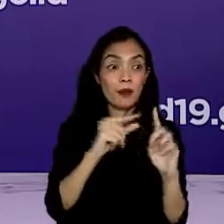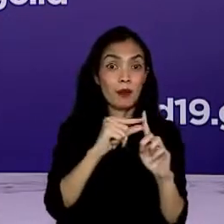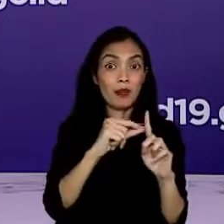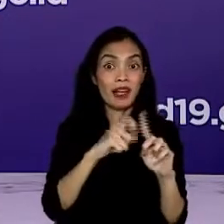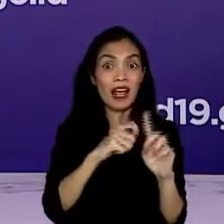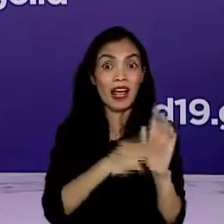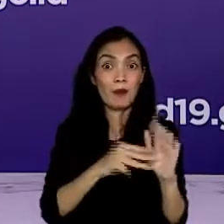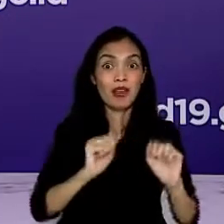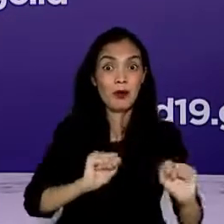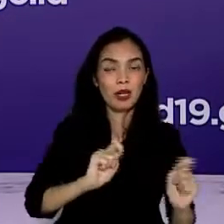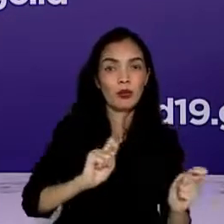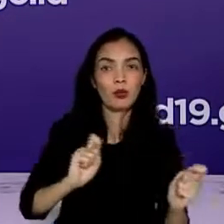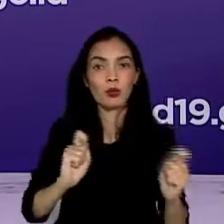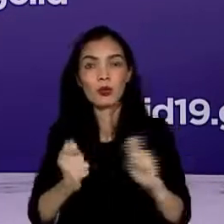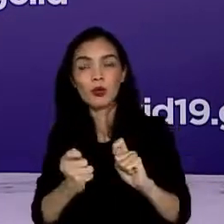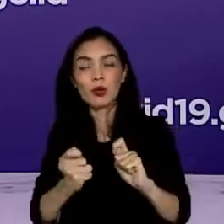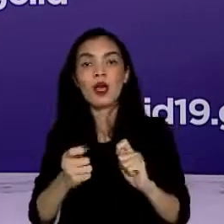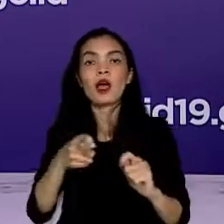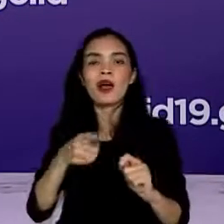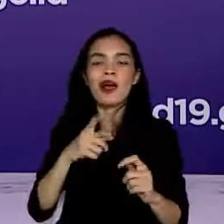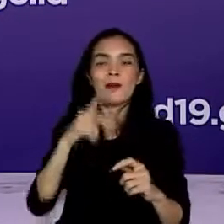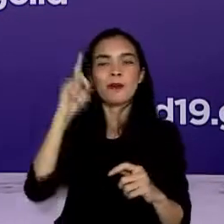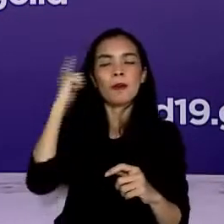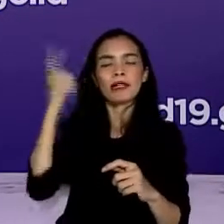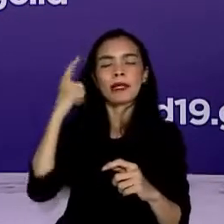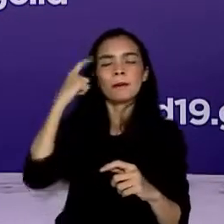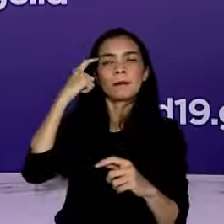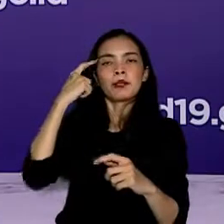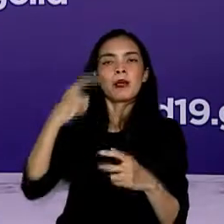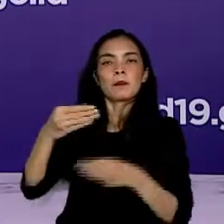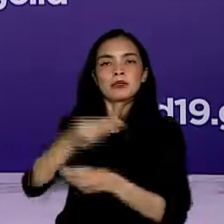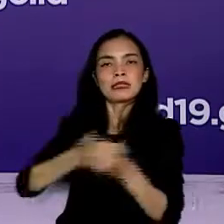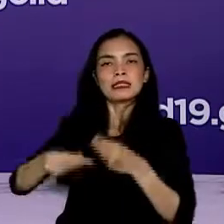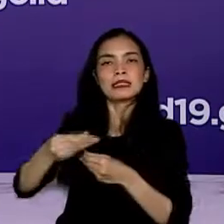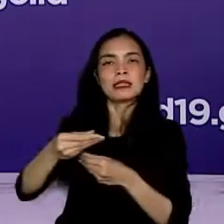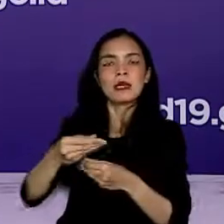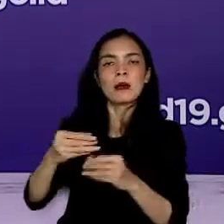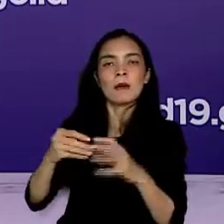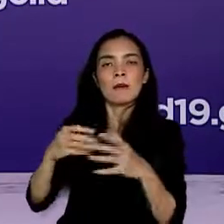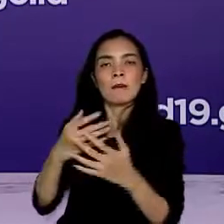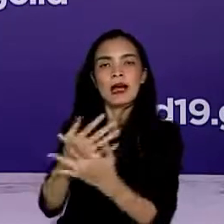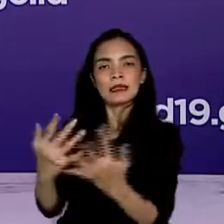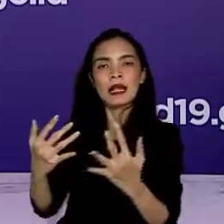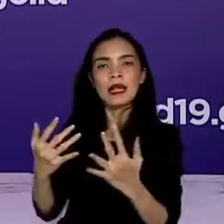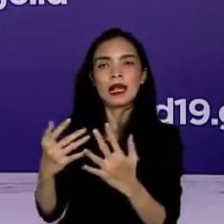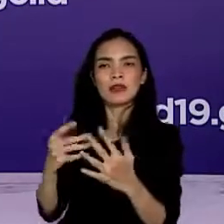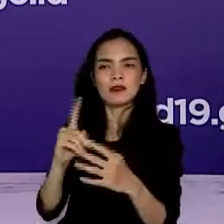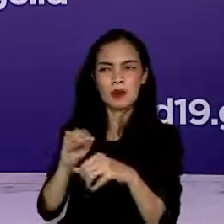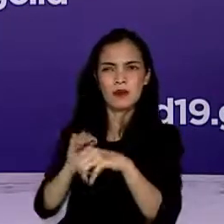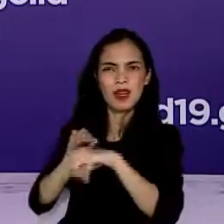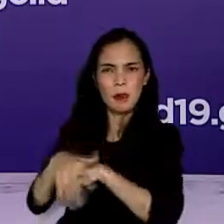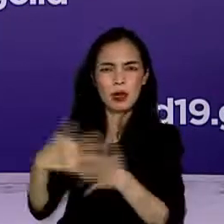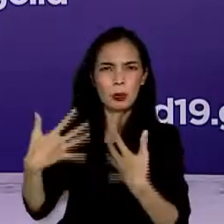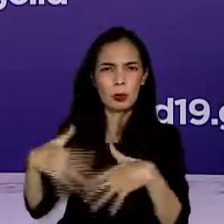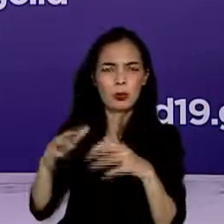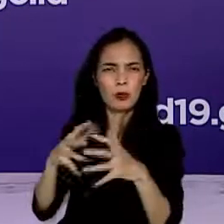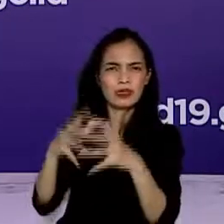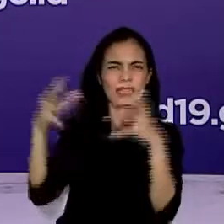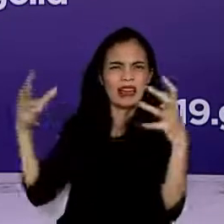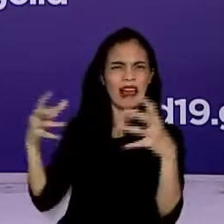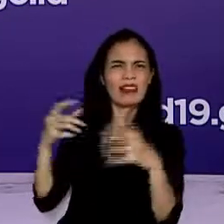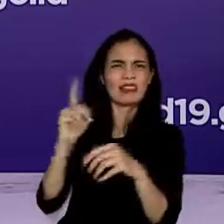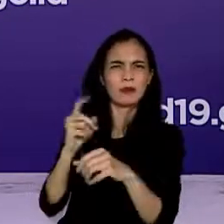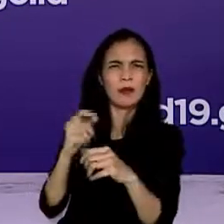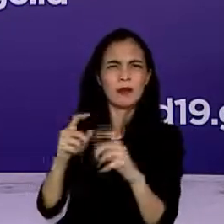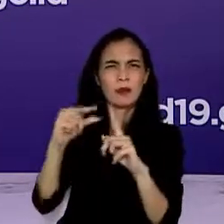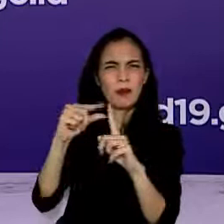menetapkan kapasitas serta jam operasional usaha mikro masyarakat sebagai populasi yang paling terdampak akibat